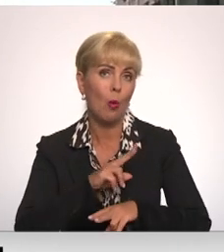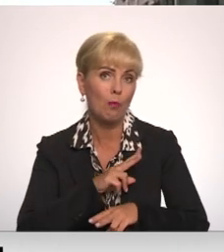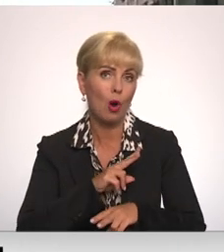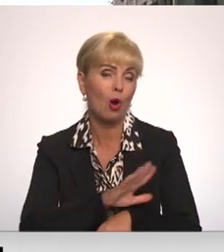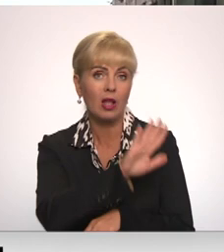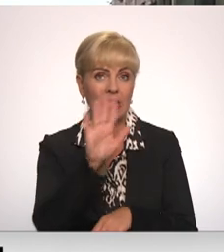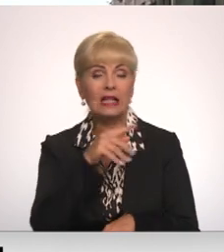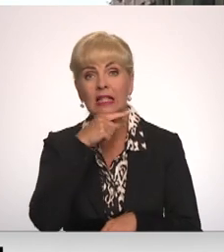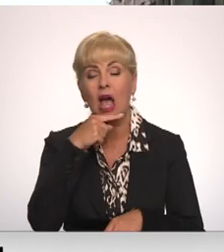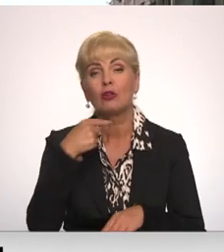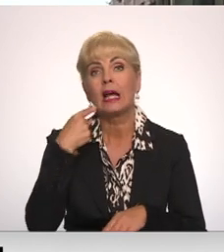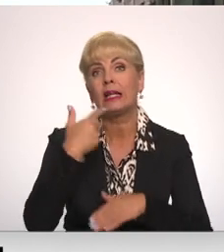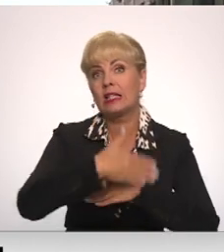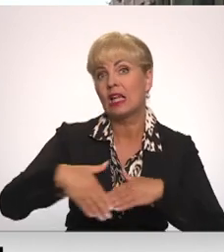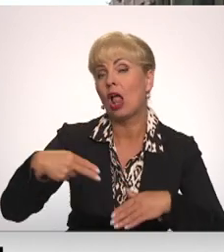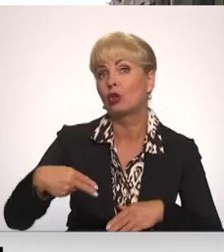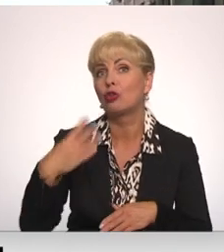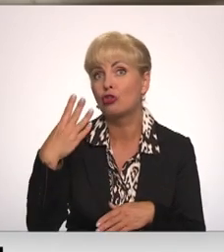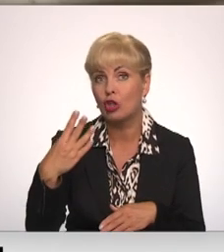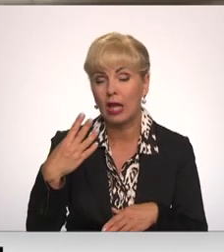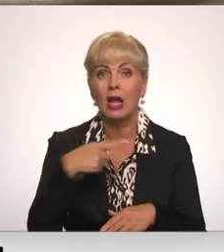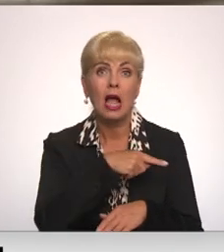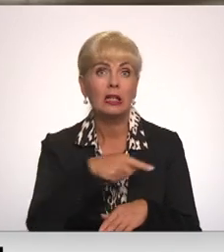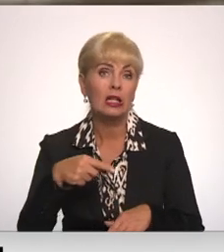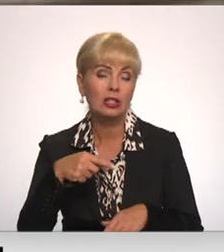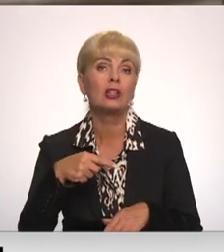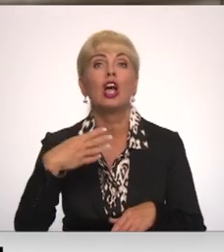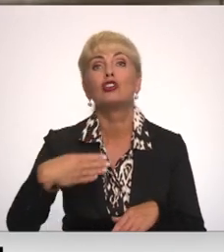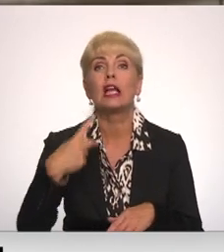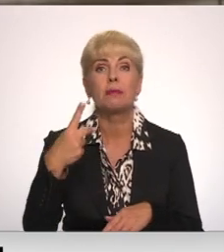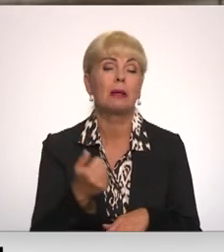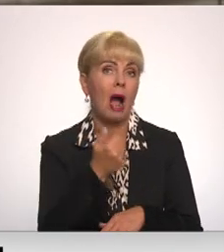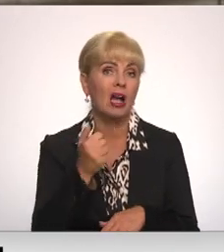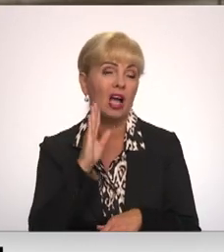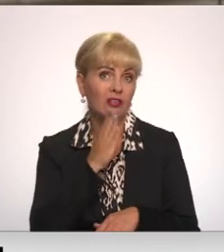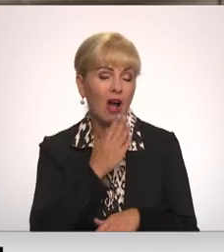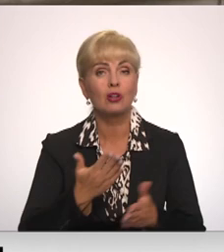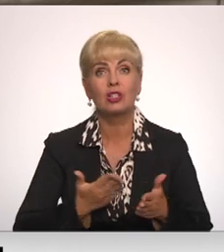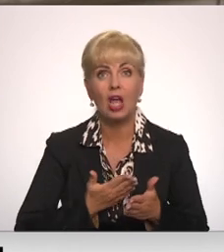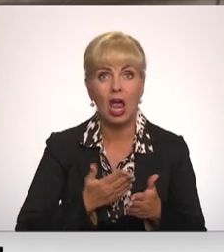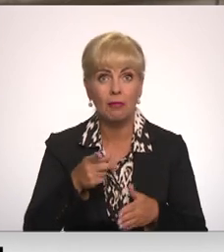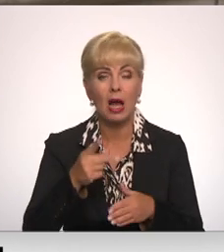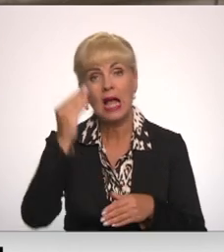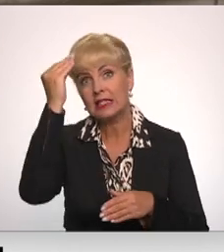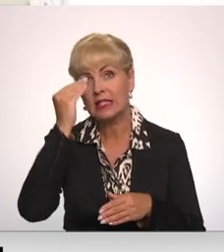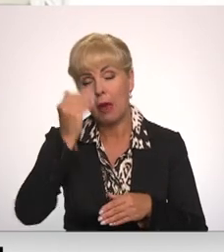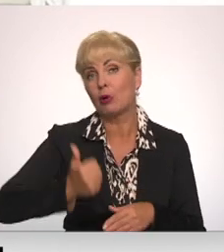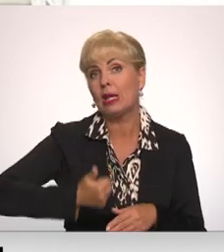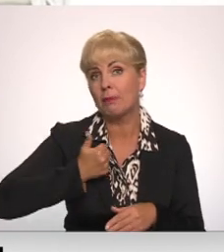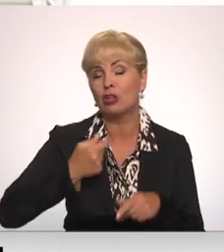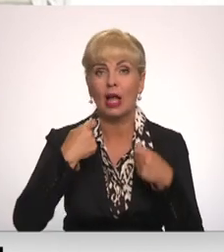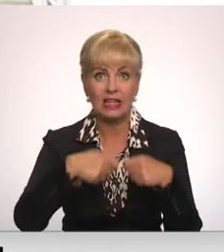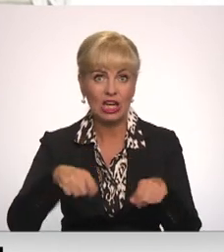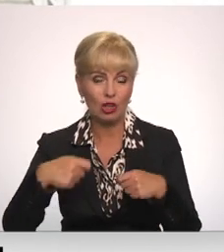Cēsīs Rīgas ielā 24. Līdz 1941. gada vasarā dzīvoja cepur vēkali īpašnieks, tirgotais